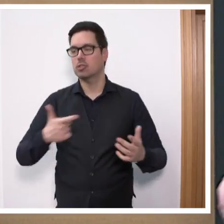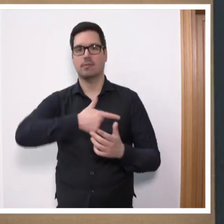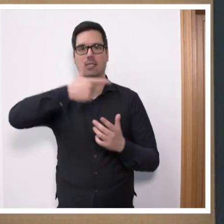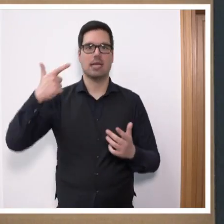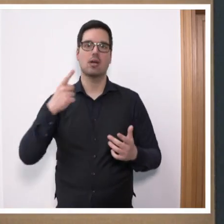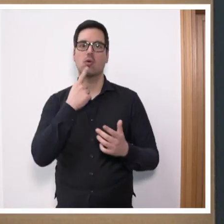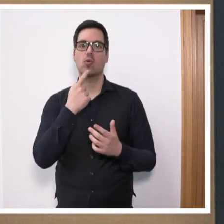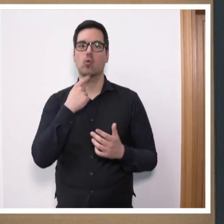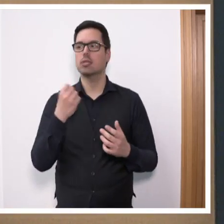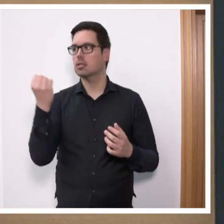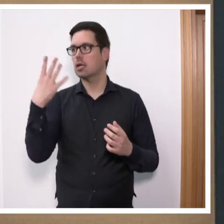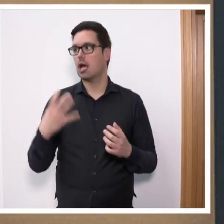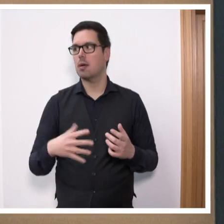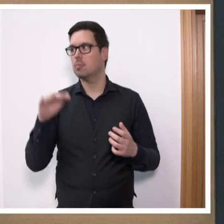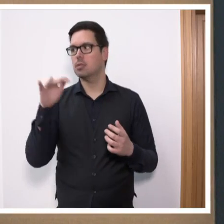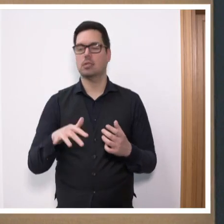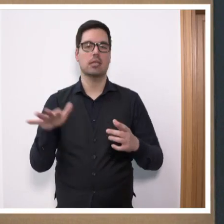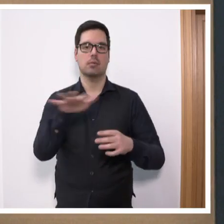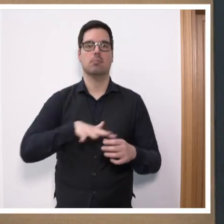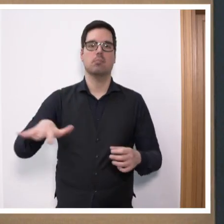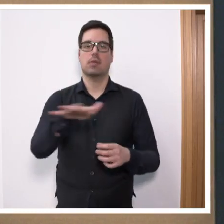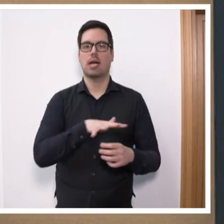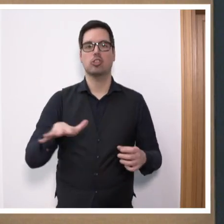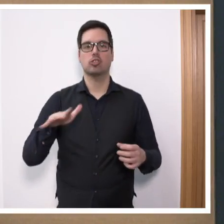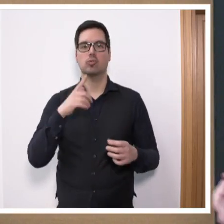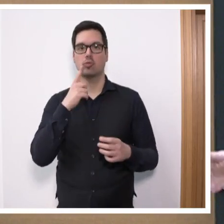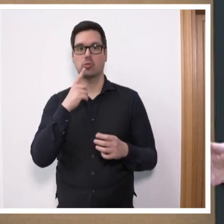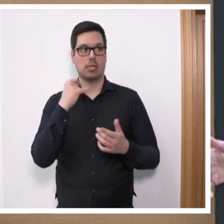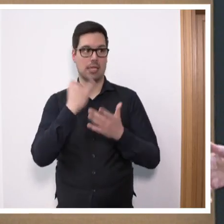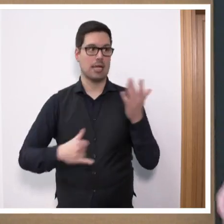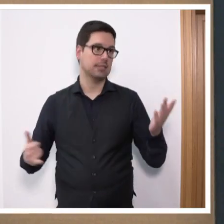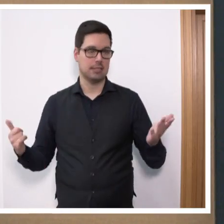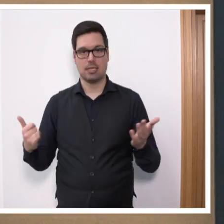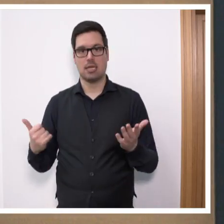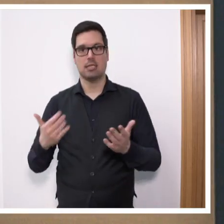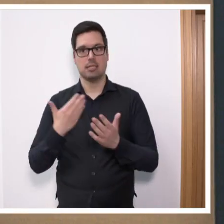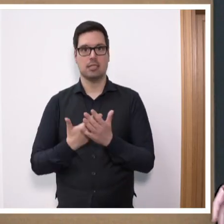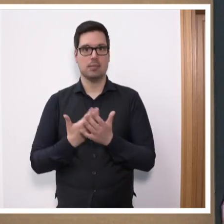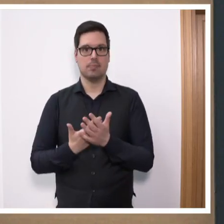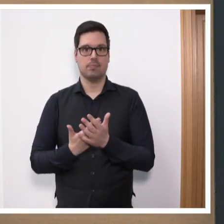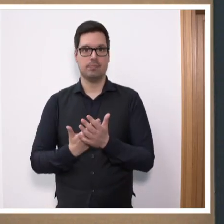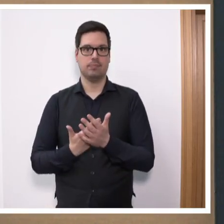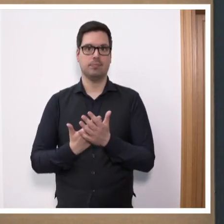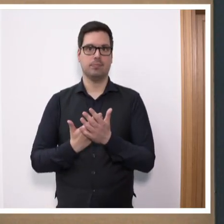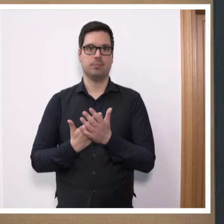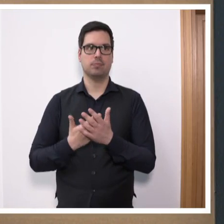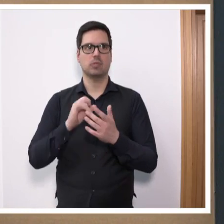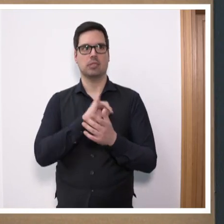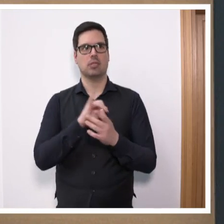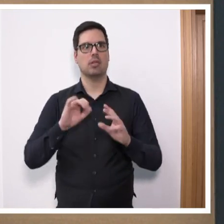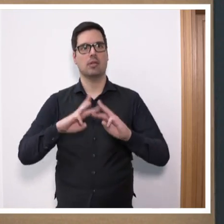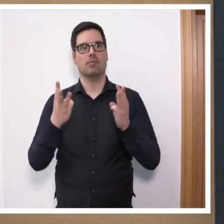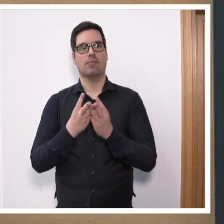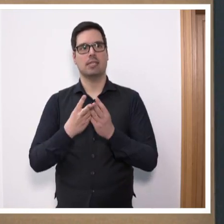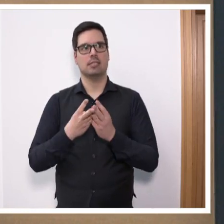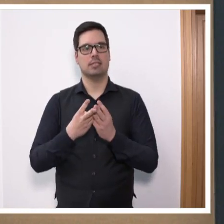Ampel dazu geführt haben, dass wir in immer mit mehr Bereichen die rote Laterne haben. Das Zitat von Stefan Kurz vom Institut der Weltwirtschaft in